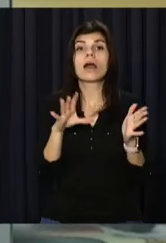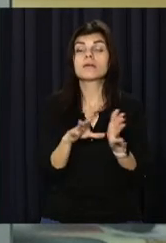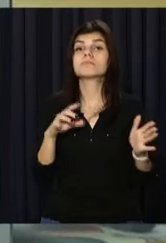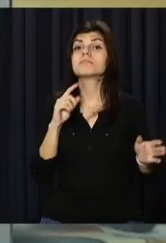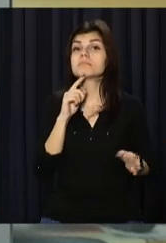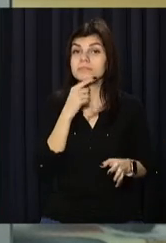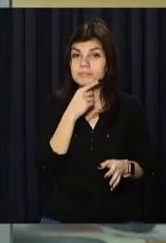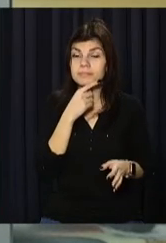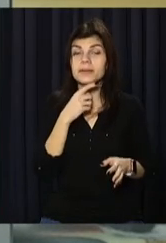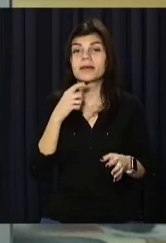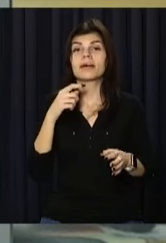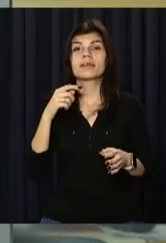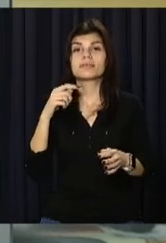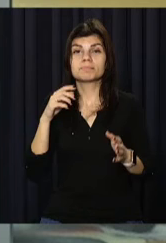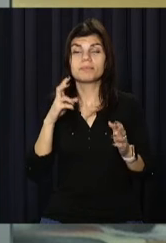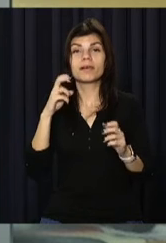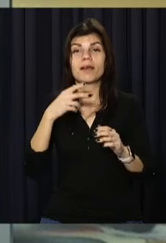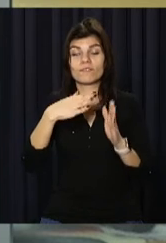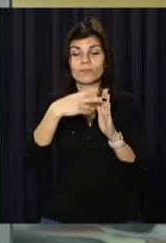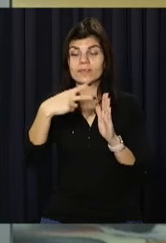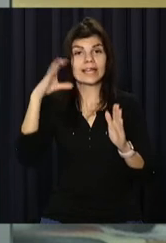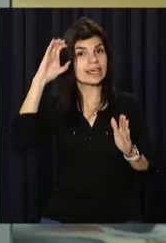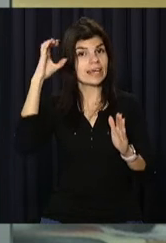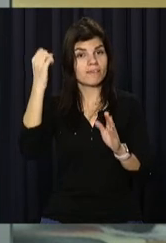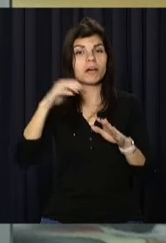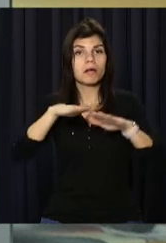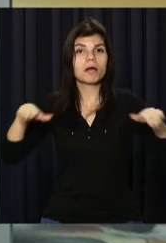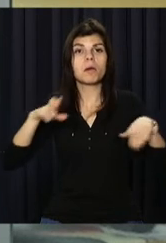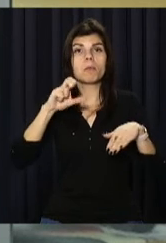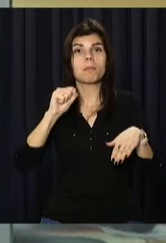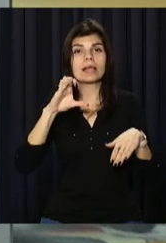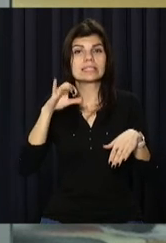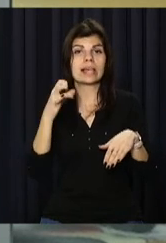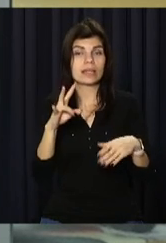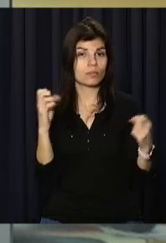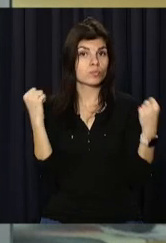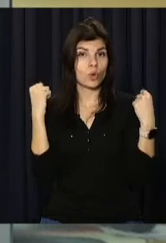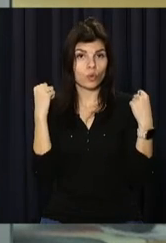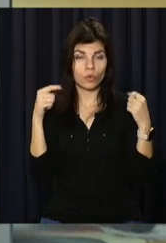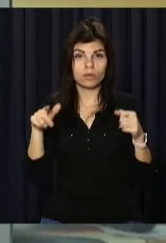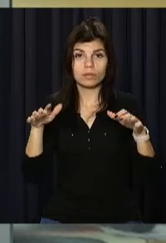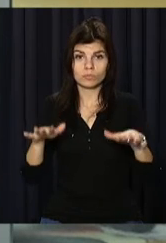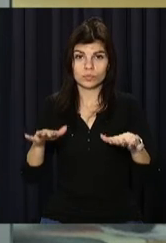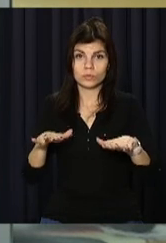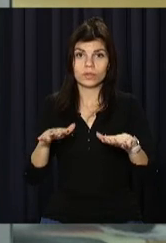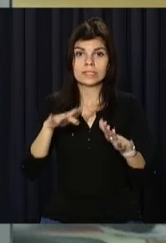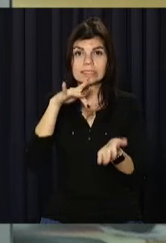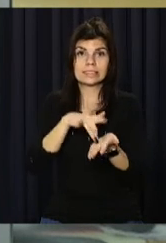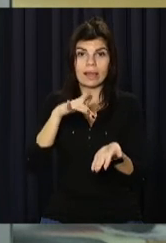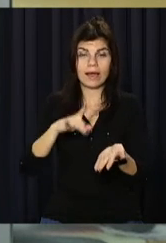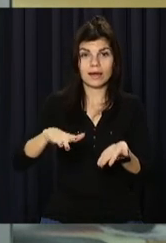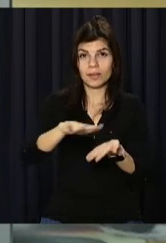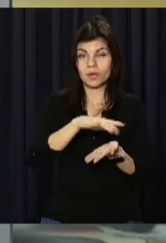форми. У Кривому Розі триває будівництво двоповерхового басейну. Новий спортивний об'єкт росте на місці пустиря центрального міського